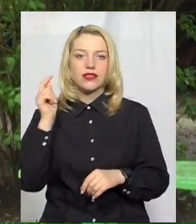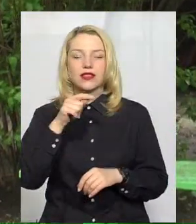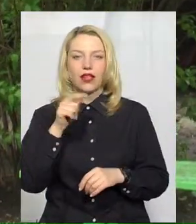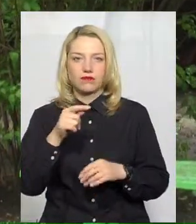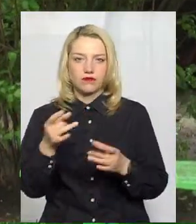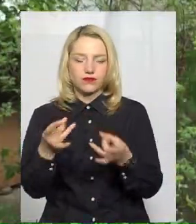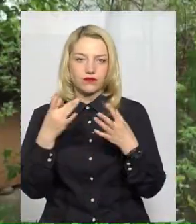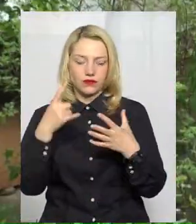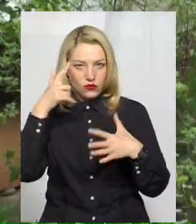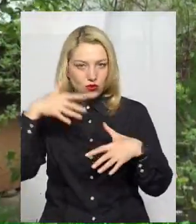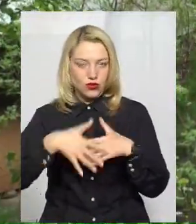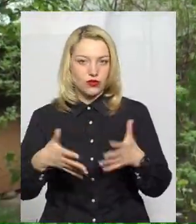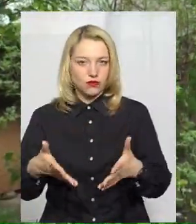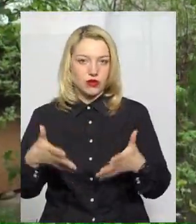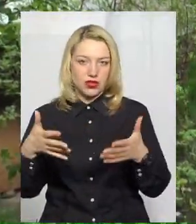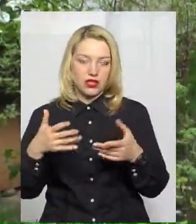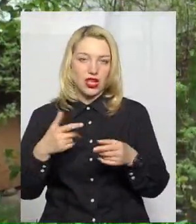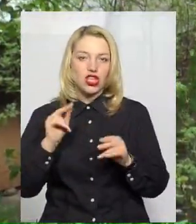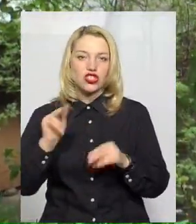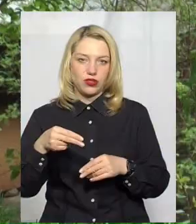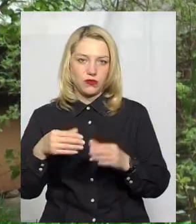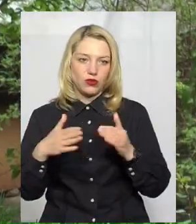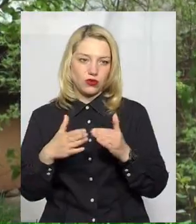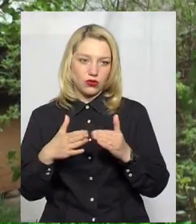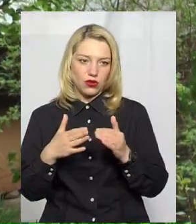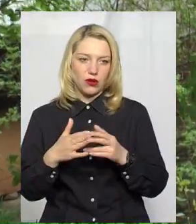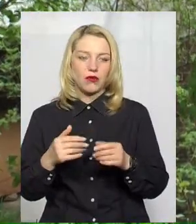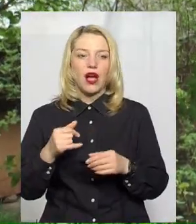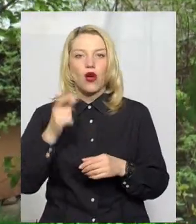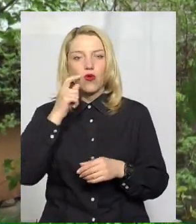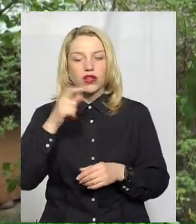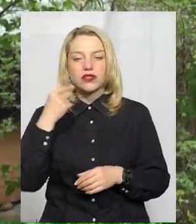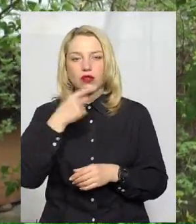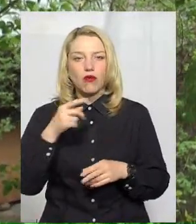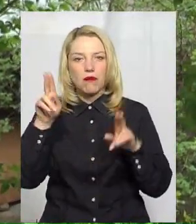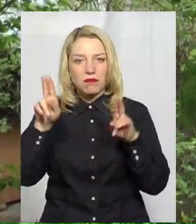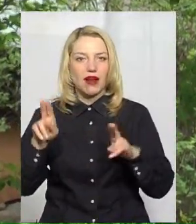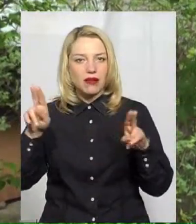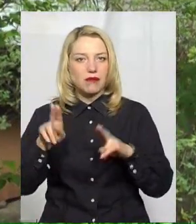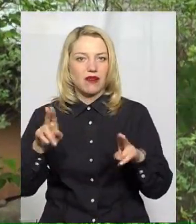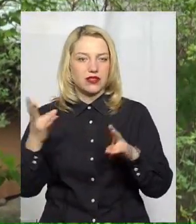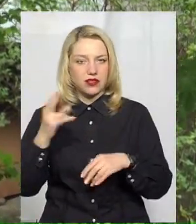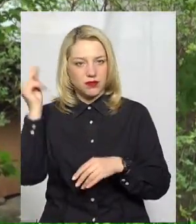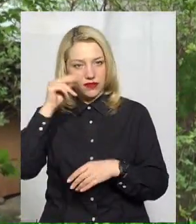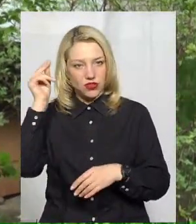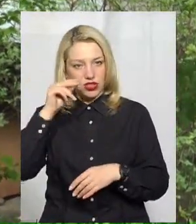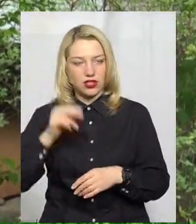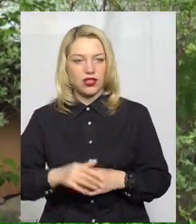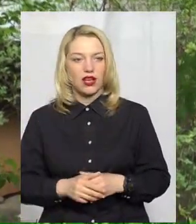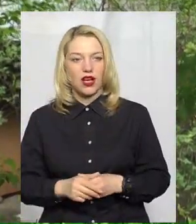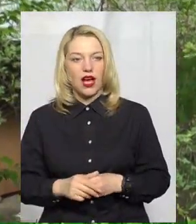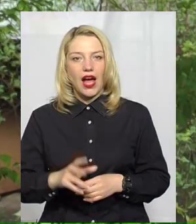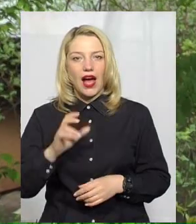розуміти, ніж вдома. У українській мові там просто більше правила вчити, я там розумію. А от